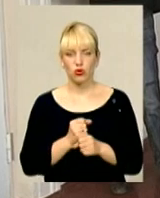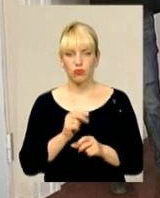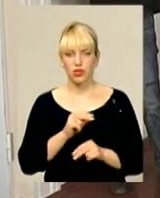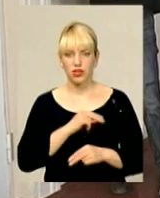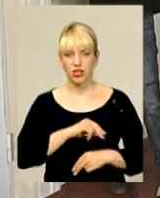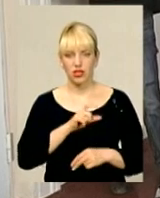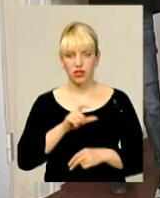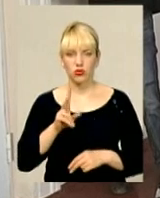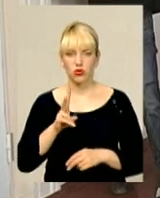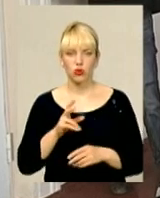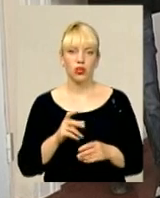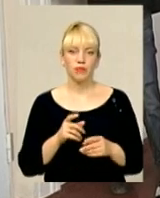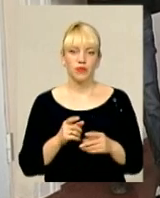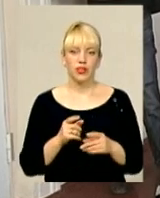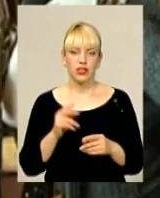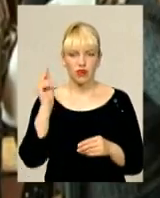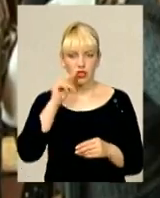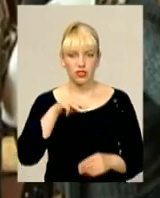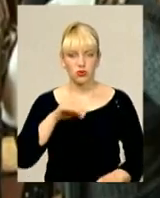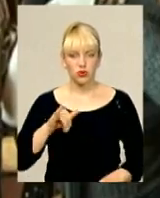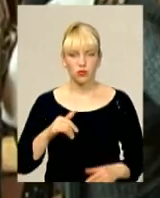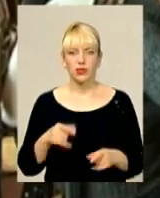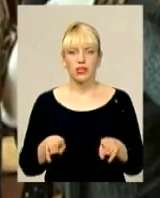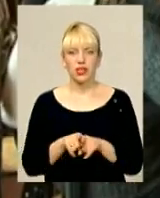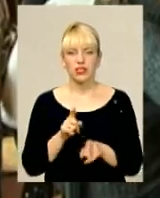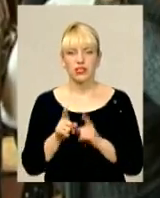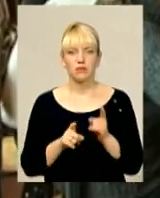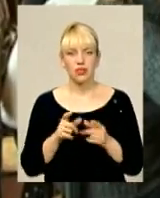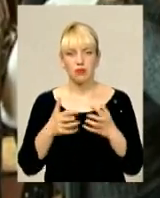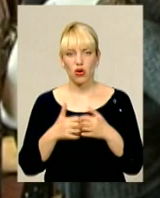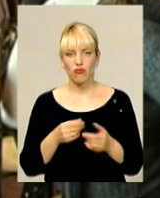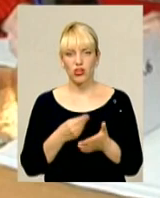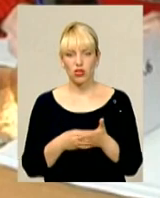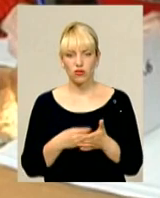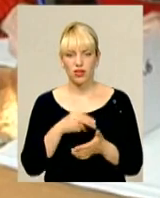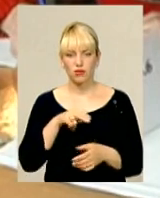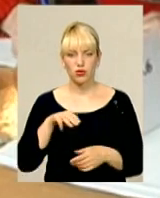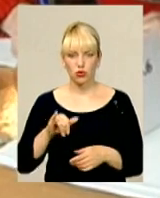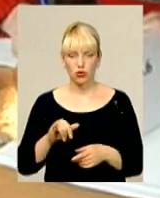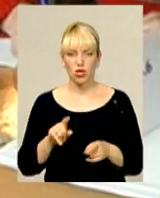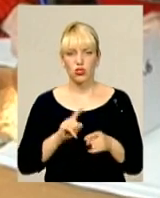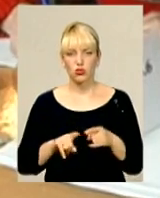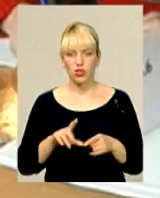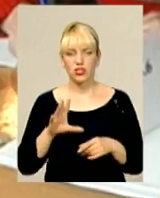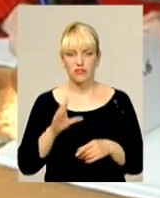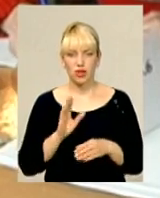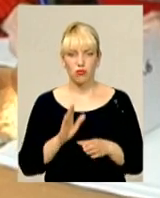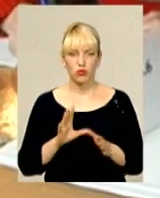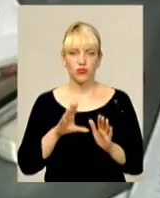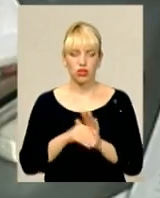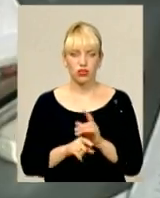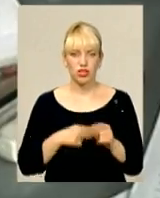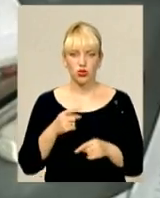які навчаються в закладах профтехосвіти. Однак такі зміни механізму фінансування профтехзакладів, скоріше за все, втілюватимуть з